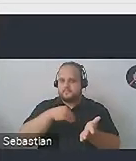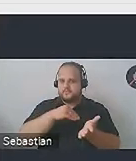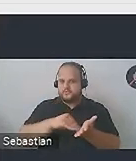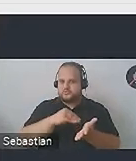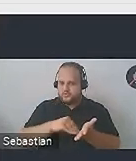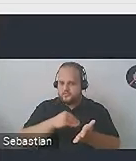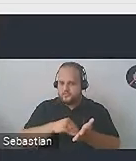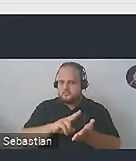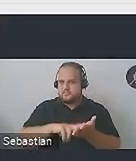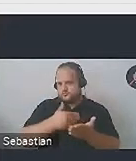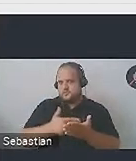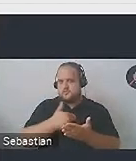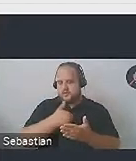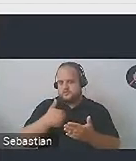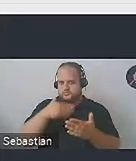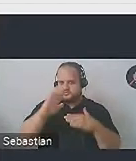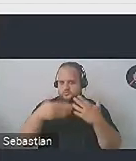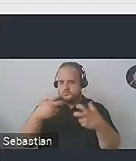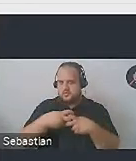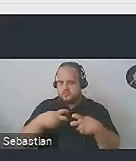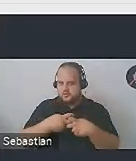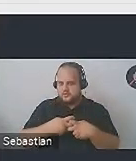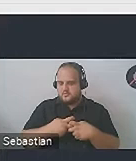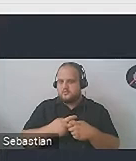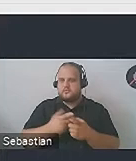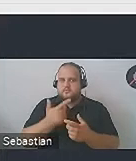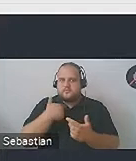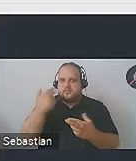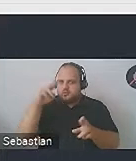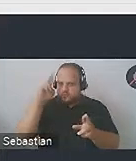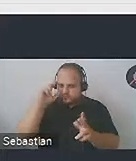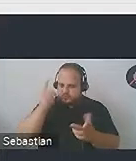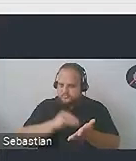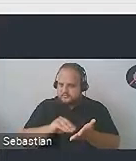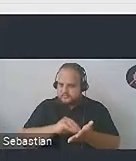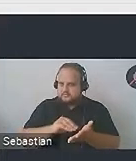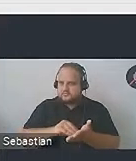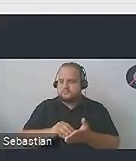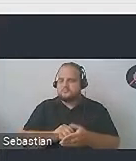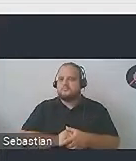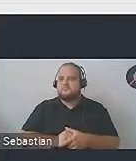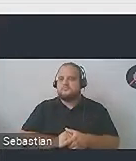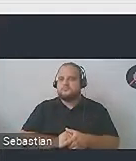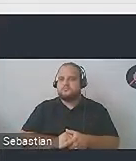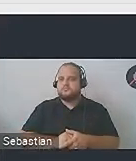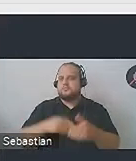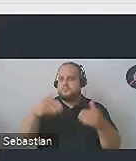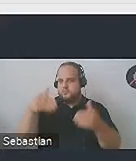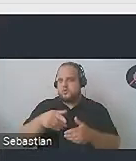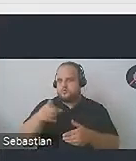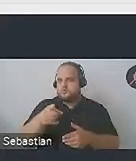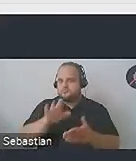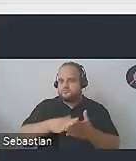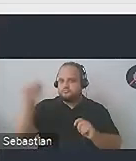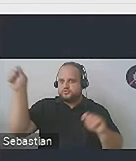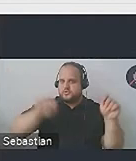przykład naszą stronę internetową, nie jest językiem rodzimym. Teraz zastanówcie się, to mogą być na przykład imigranci, którzy co